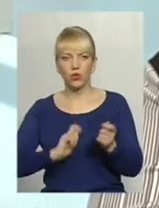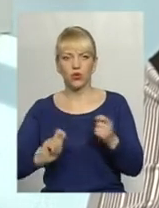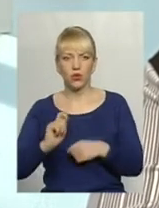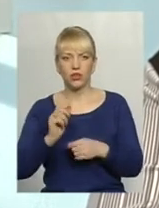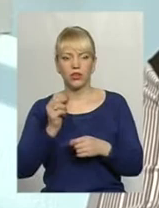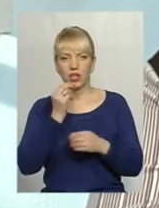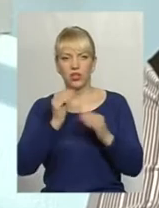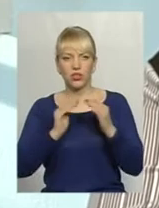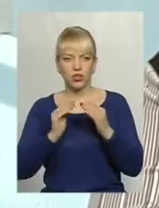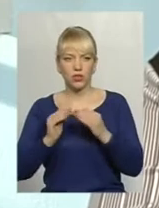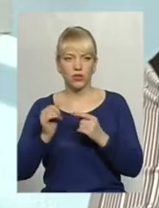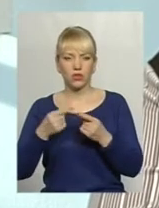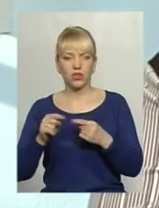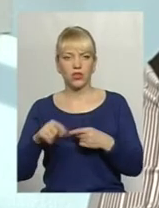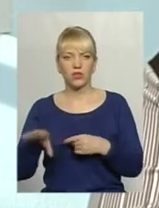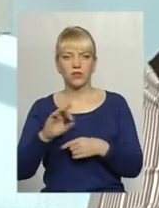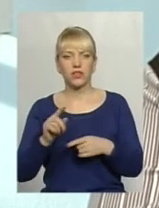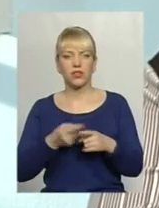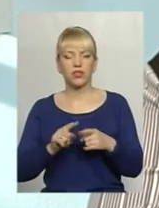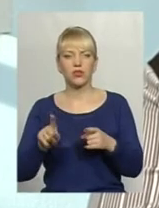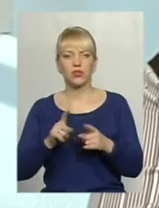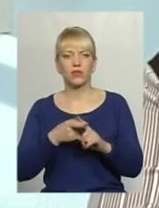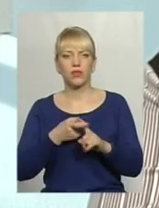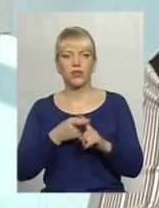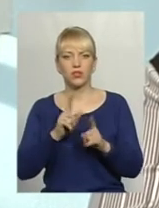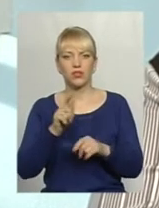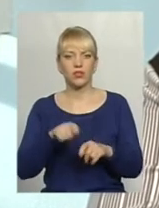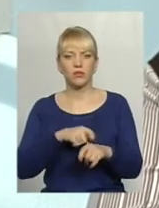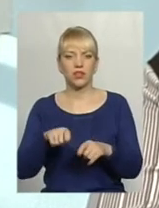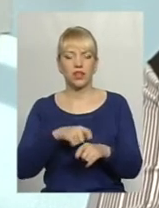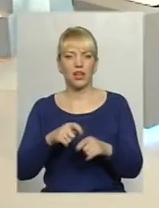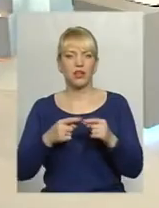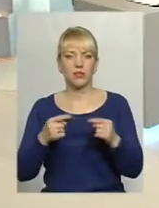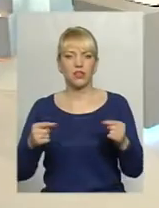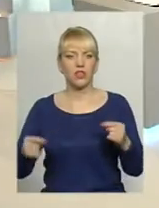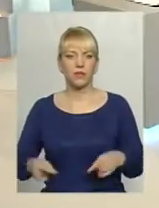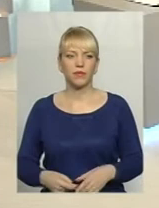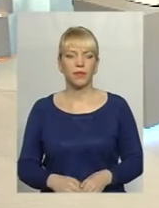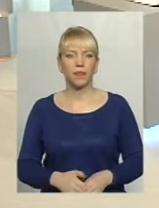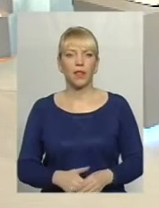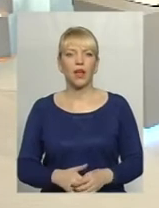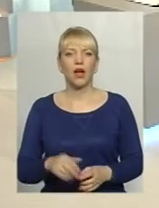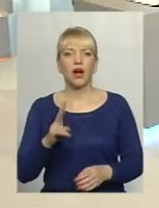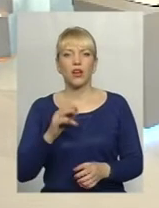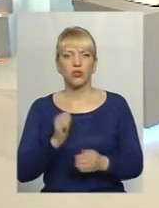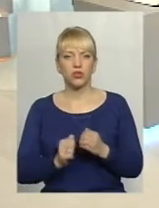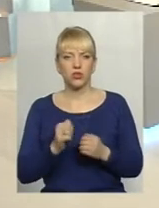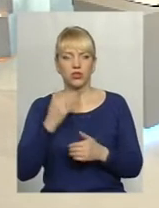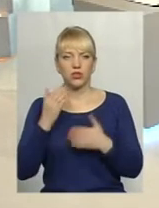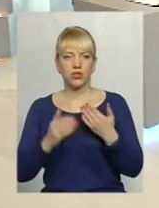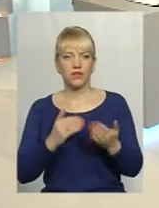житла та інше. Тобто все те, що пов'язано з матеріальними речами. А хто частіше звертається?